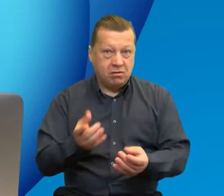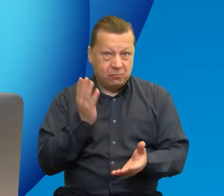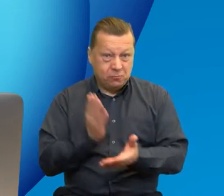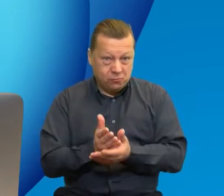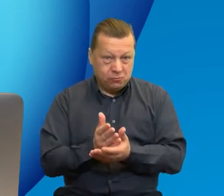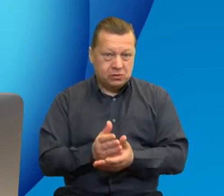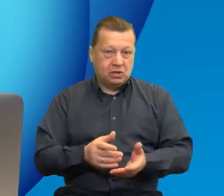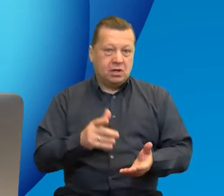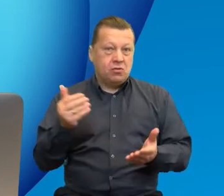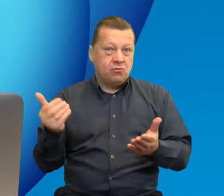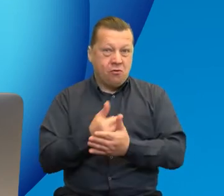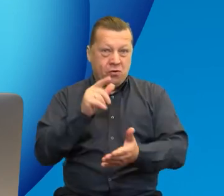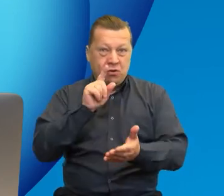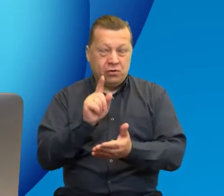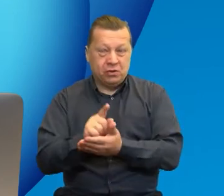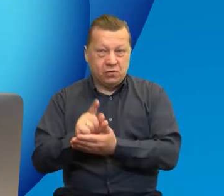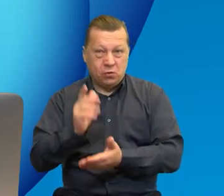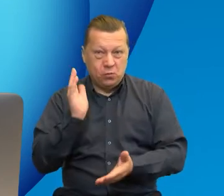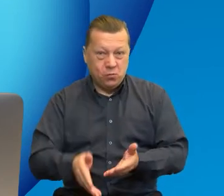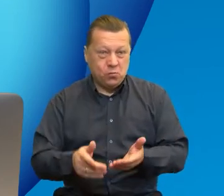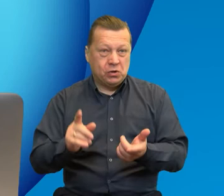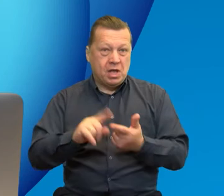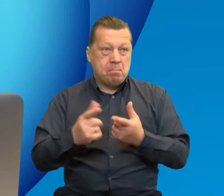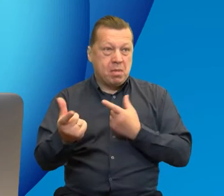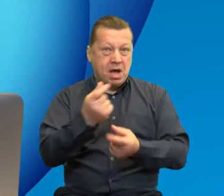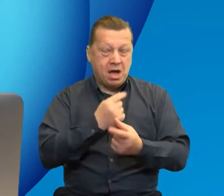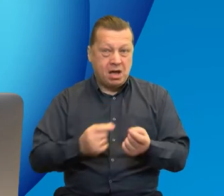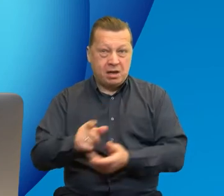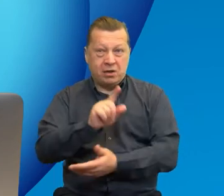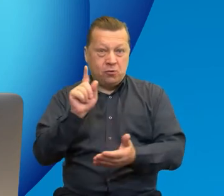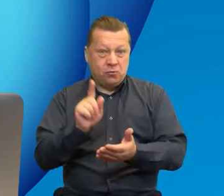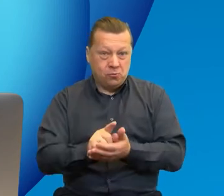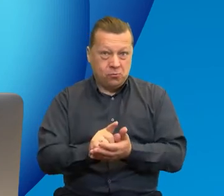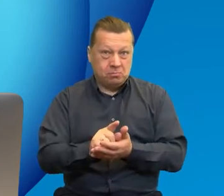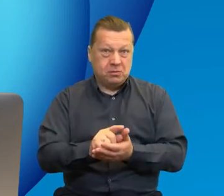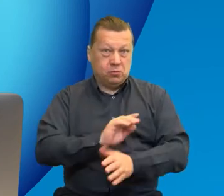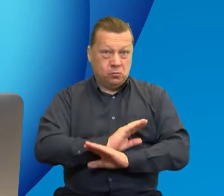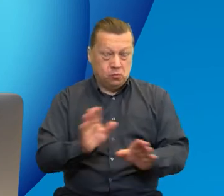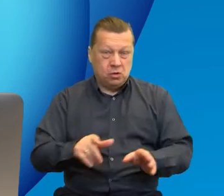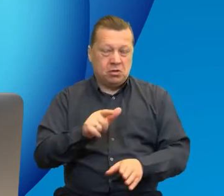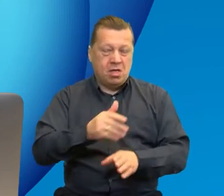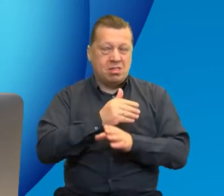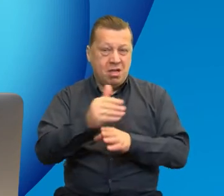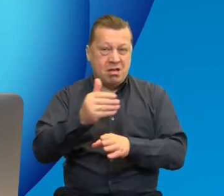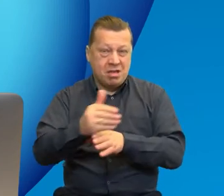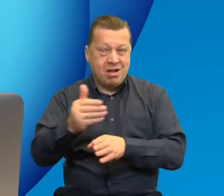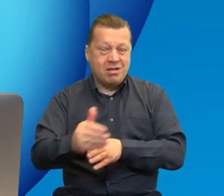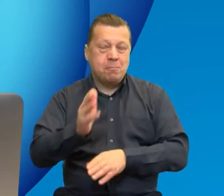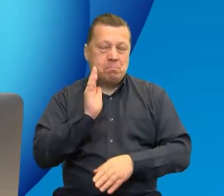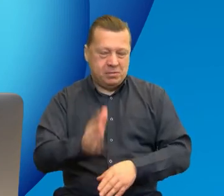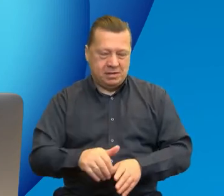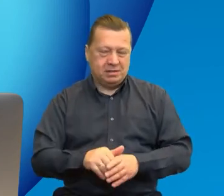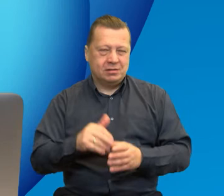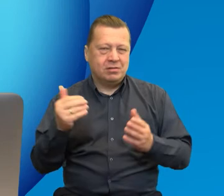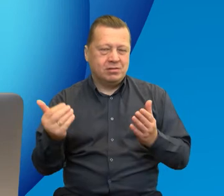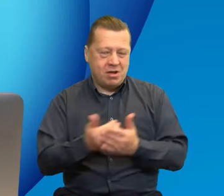to doświadczenie, to partnerstwo zbuduje, będzie po prostu w nim nadal trwał, rozwijał swoje nowe